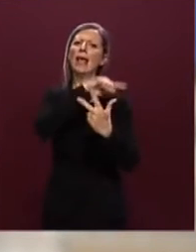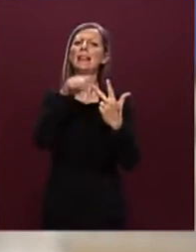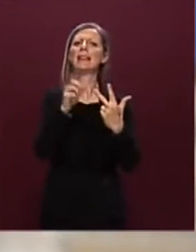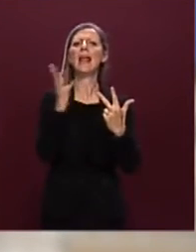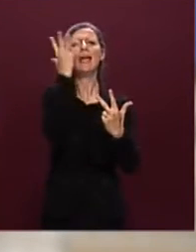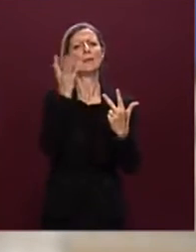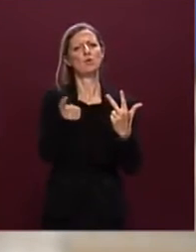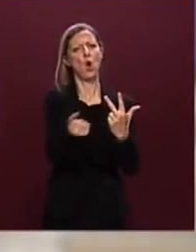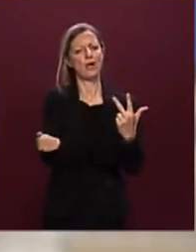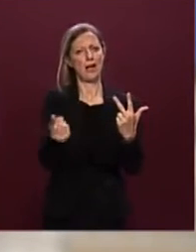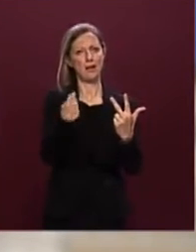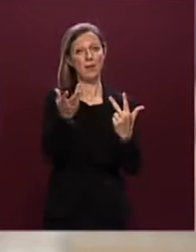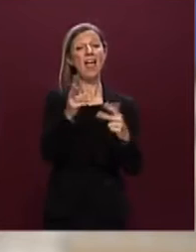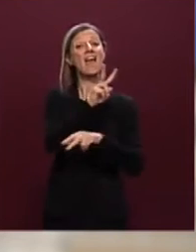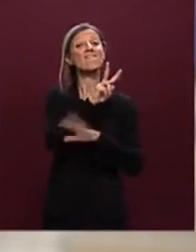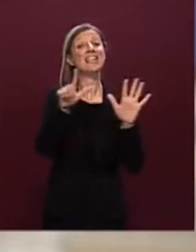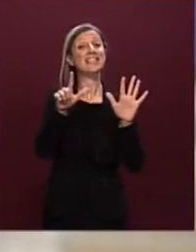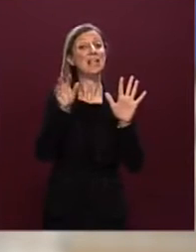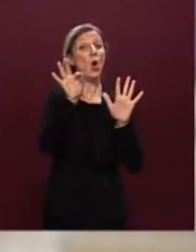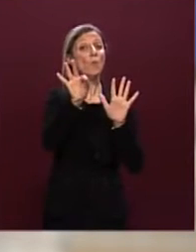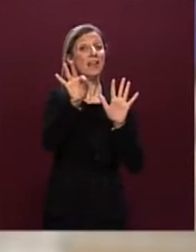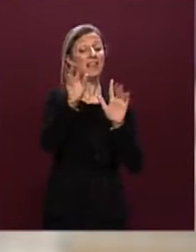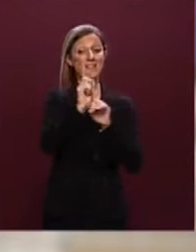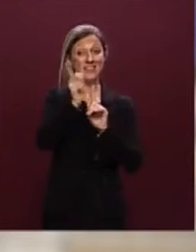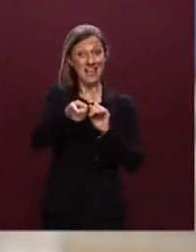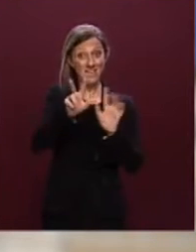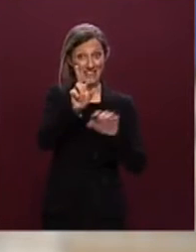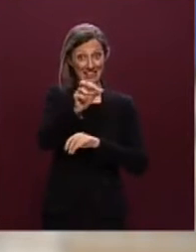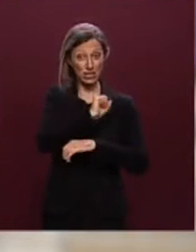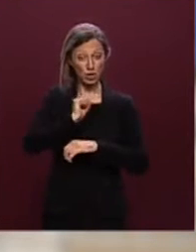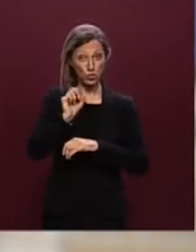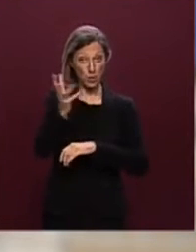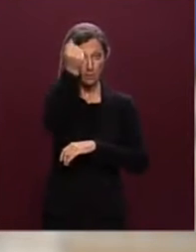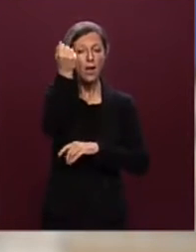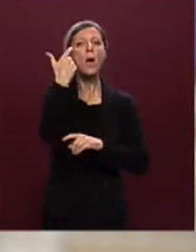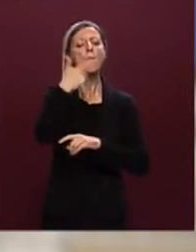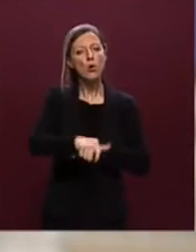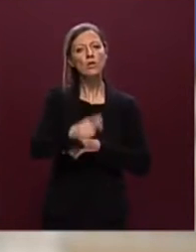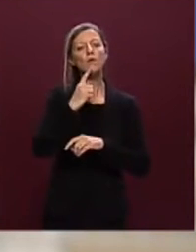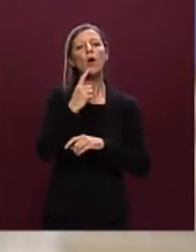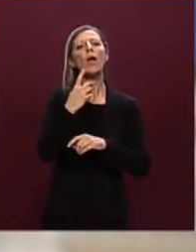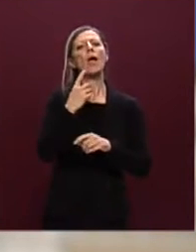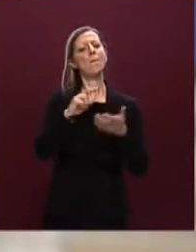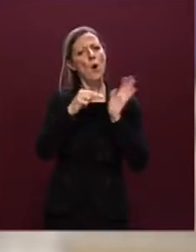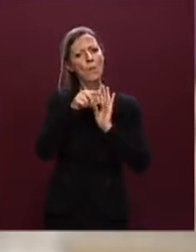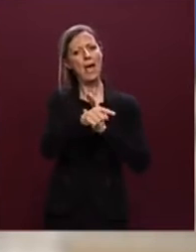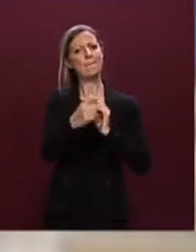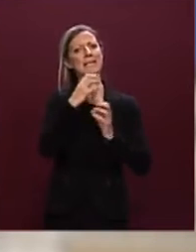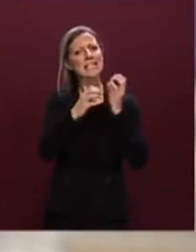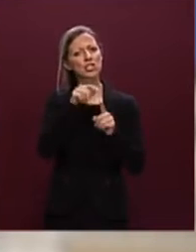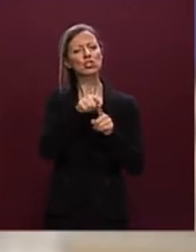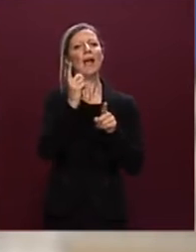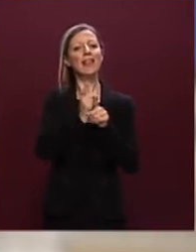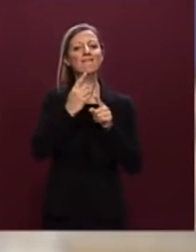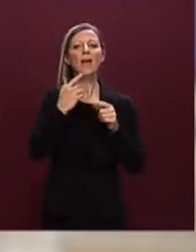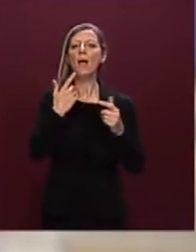collegati ai 27 obiettivi da raggiungere al 30 di giugno perché sono delle criticità sulle quali è indispensabile dare